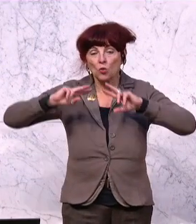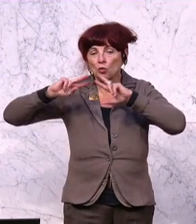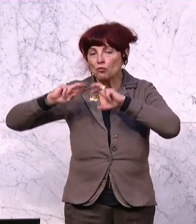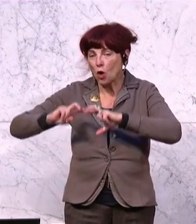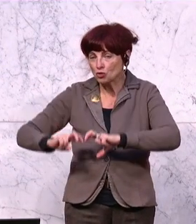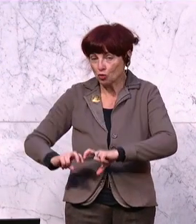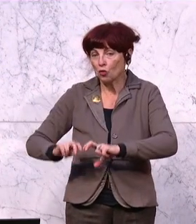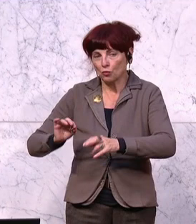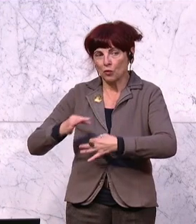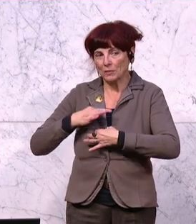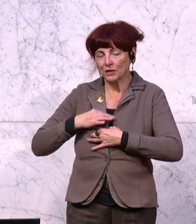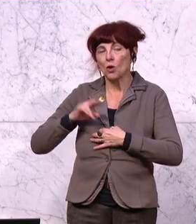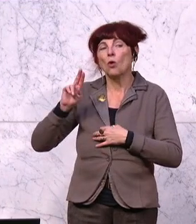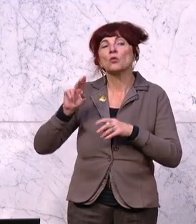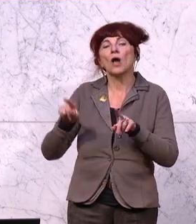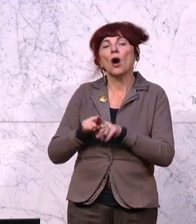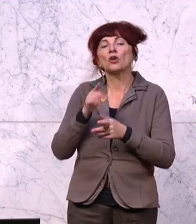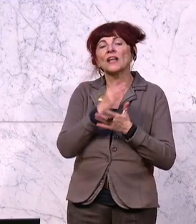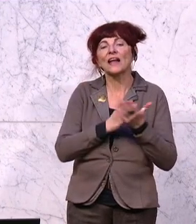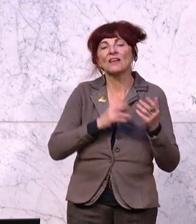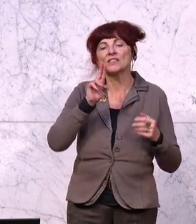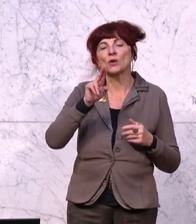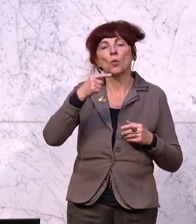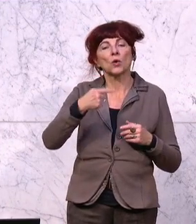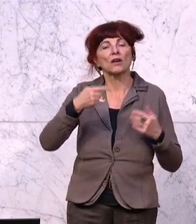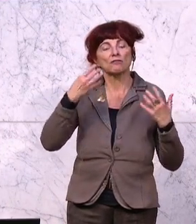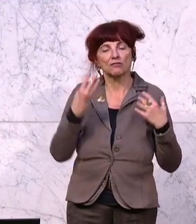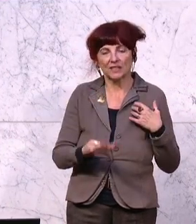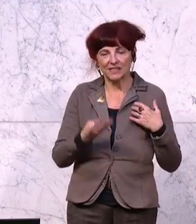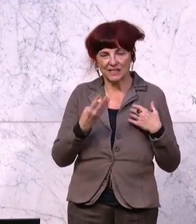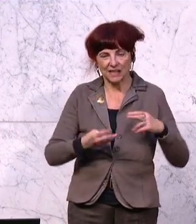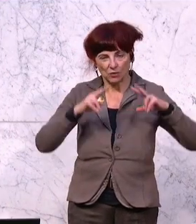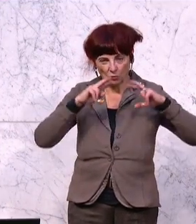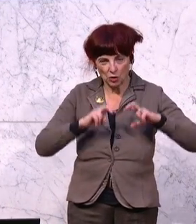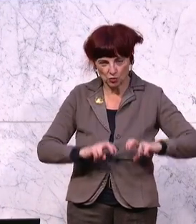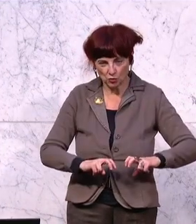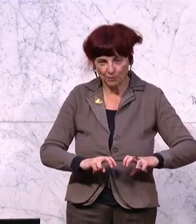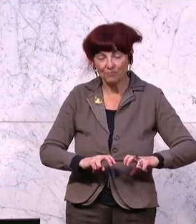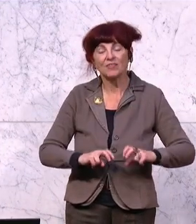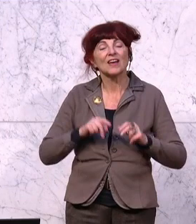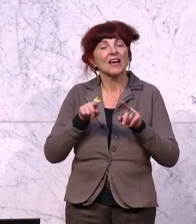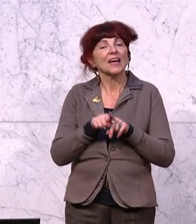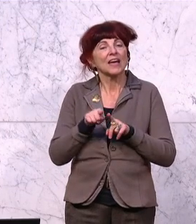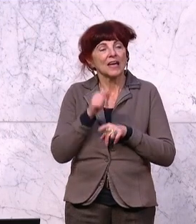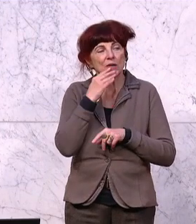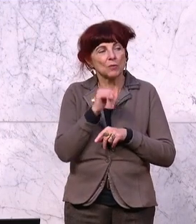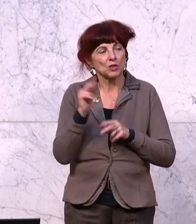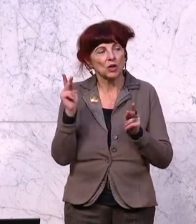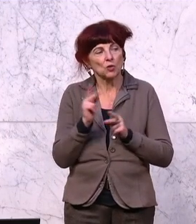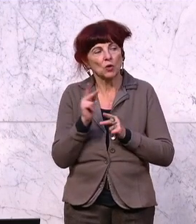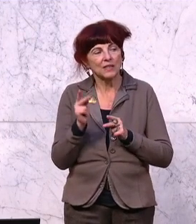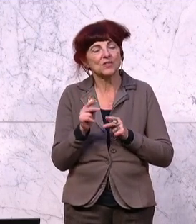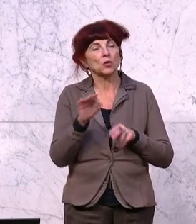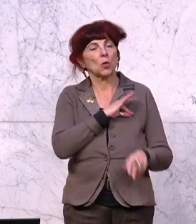auch teilweise in die UG40-Forschungsteil auch hier im Bereich der Wirtschaft drinnen. Und ich möchte eingangs noch kurz auf die Kollegin